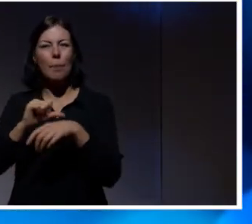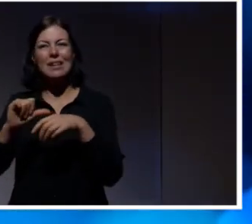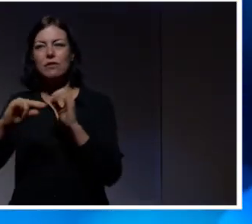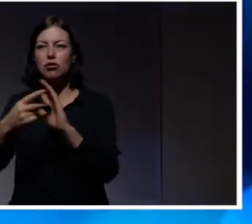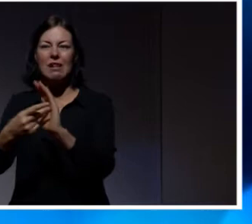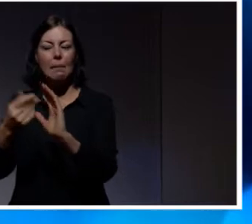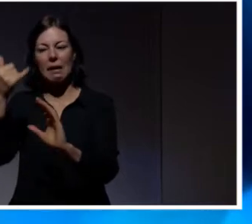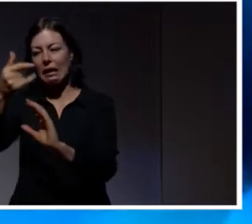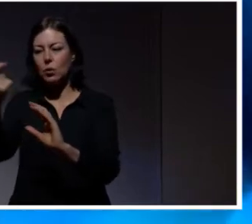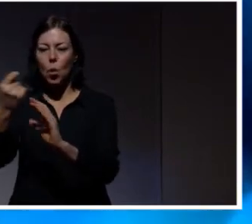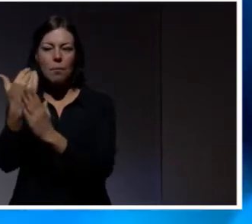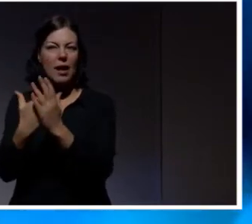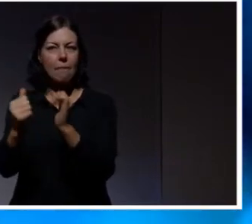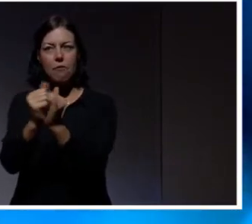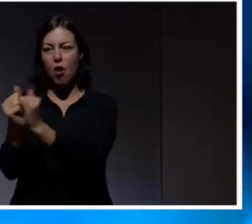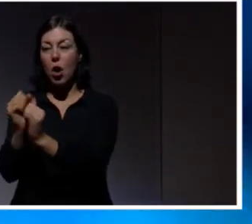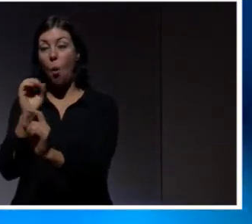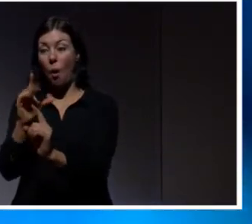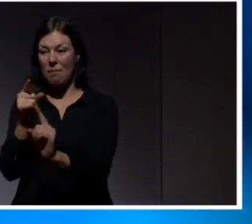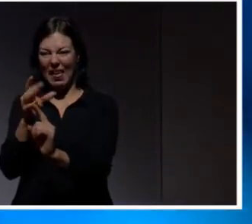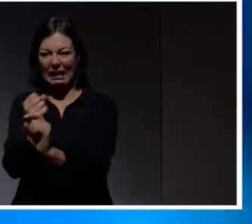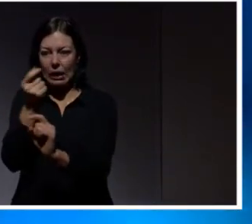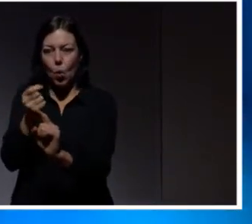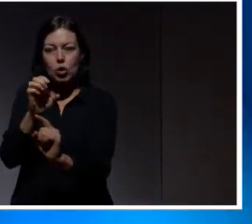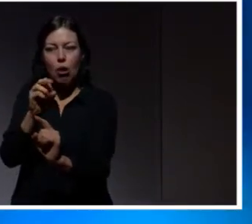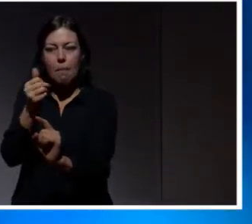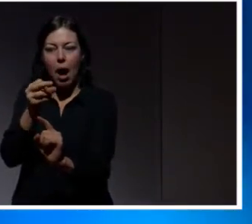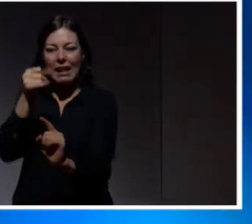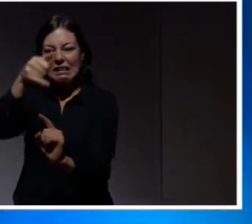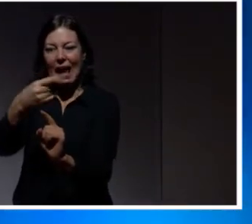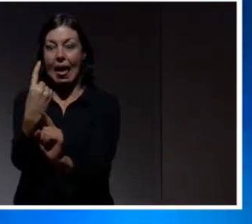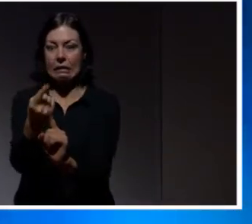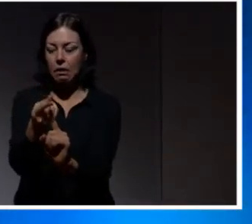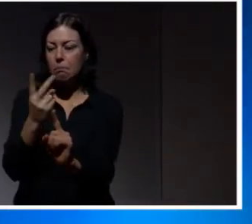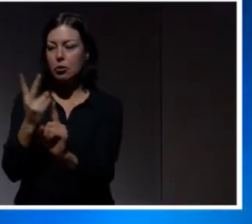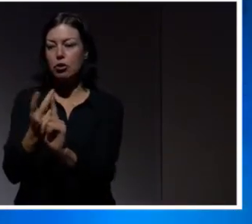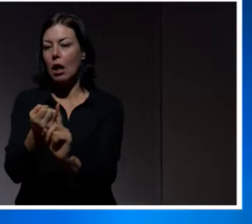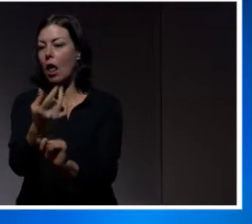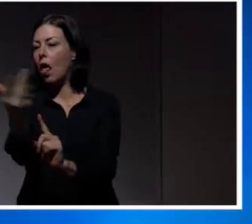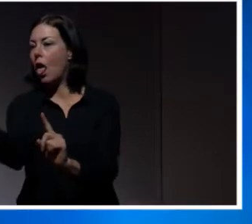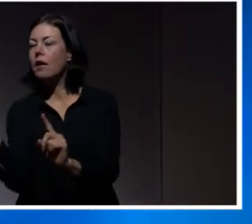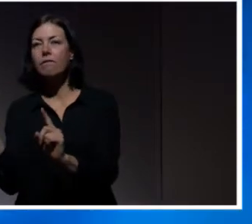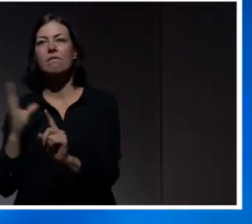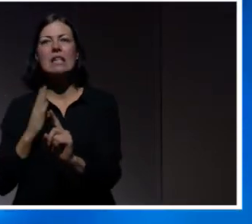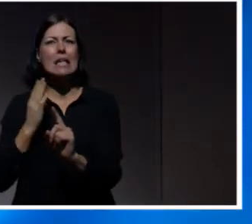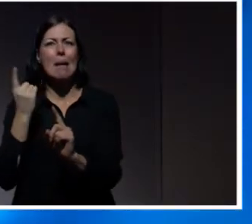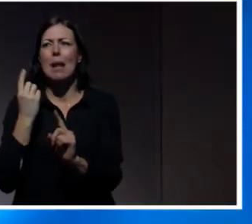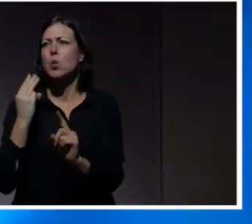i väldigt många enheter. Om man hittar en sårbarhet i en så kan man ge sig sjutton på att det är miljoner andra som har samma sårbarheter.